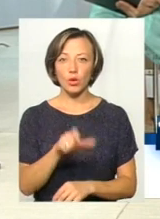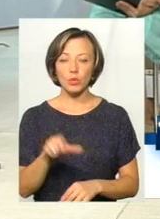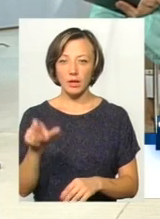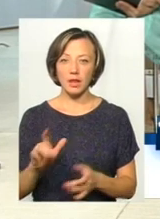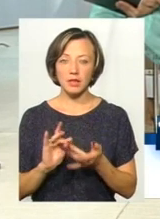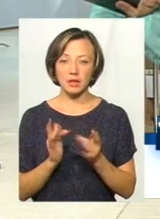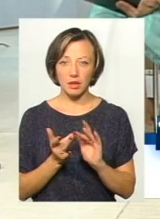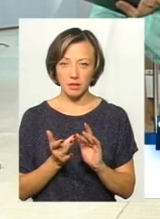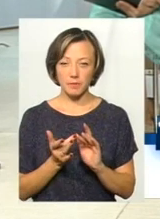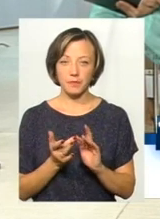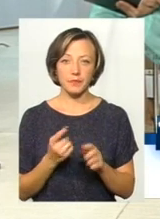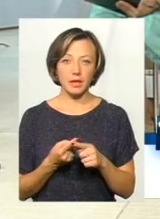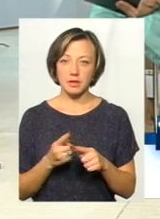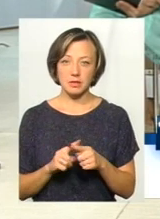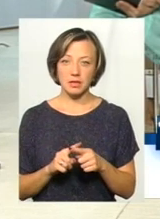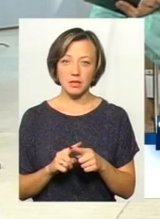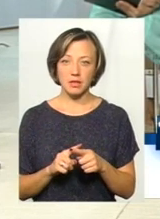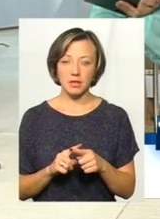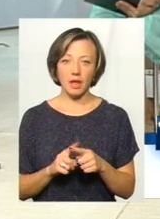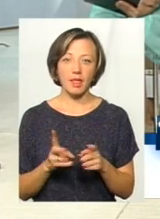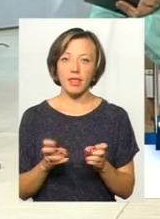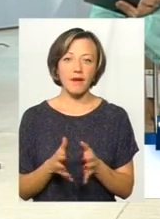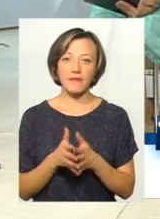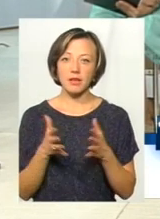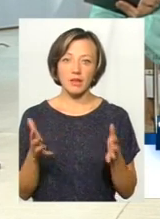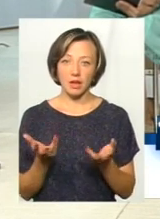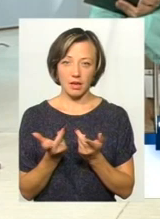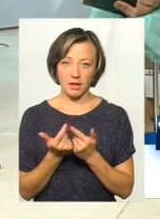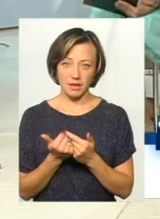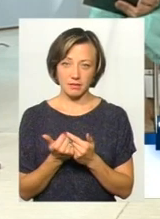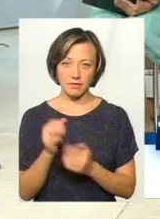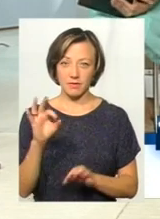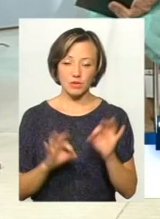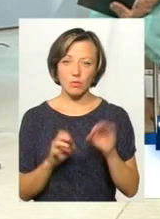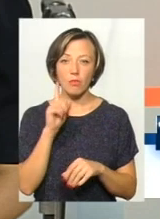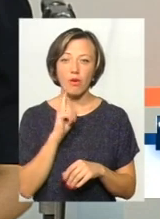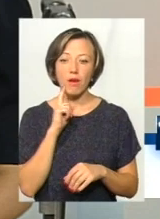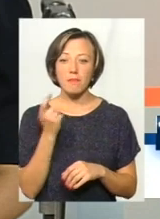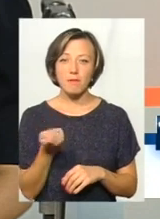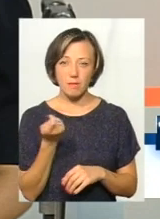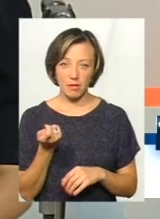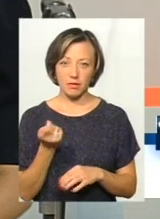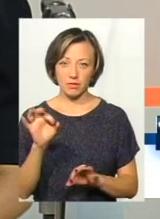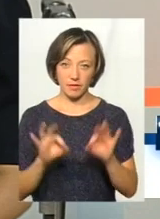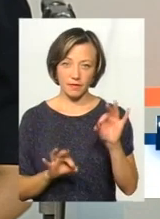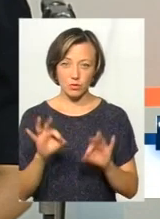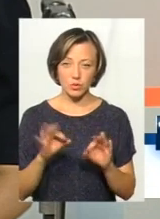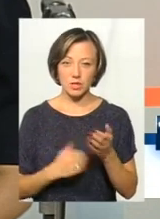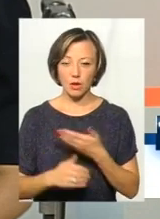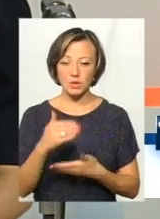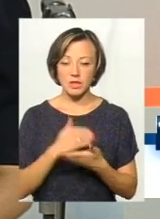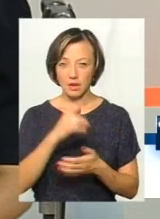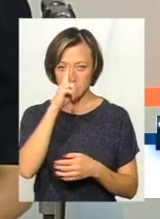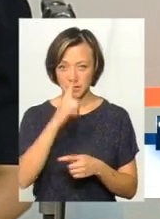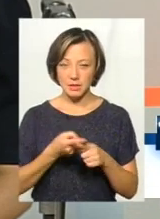онлайн. І це зовсім невеликий відсоток. За останній